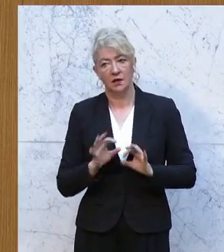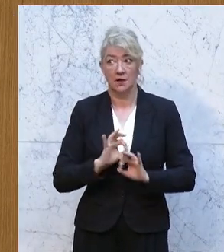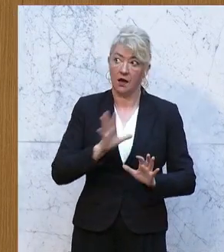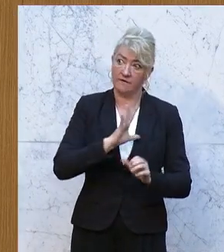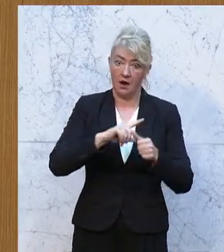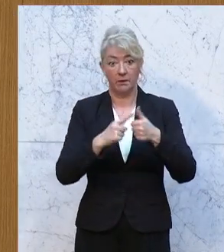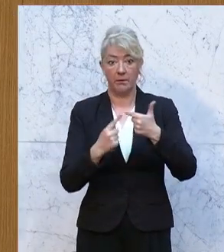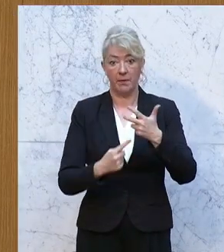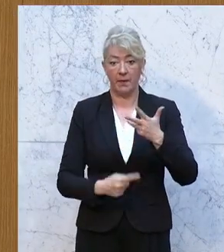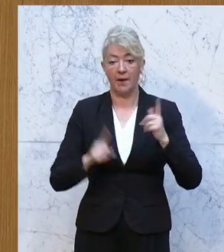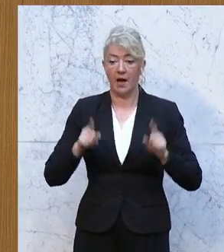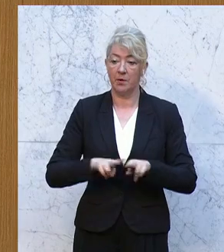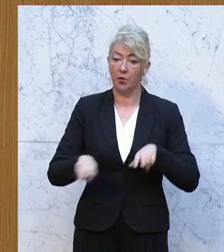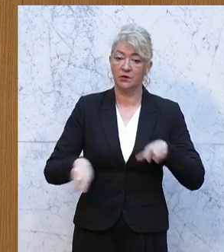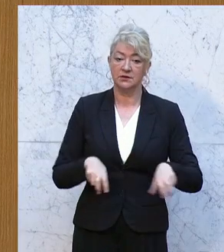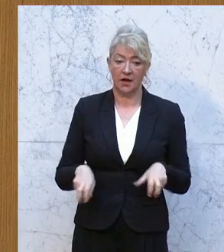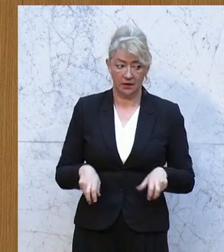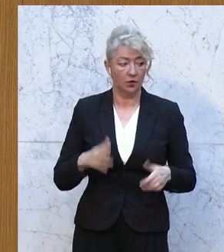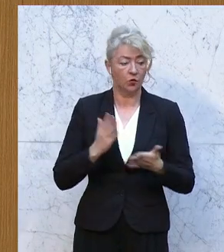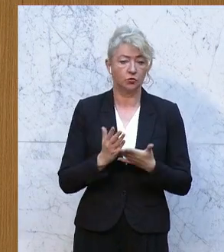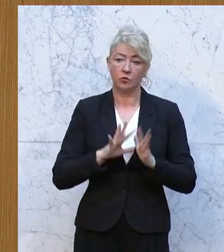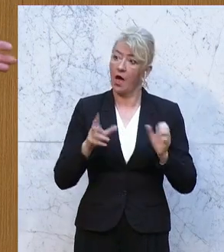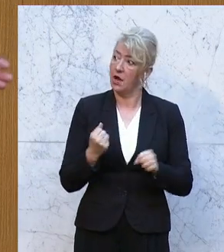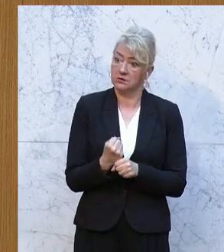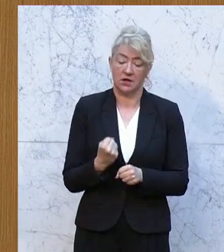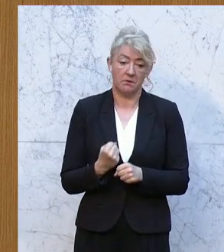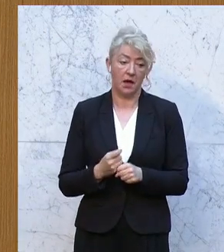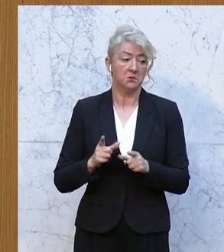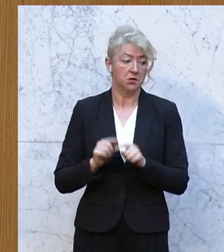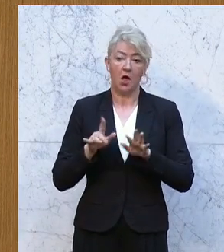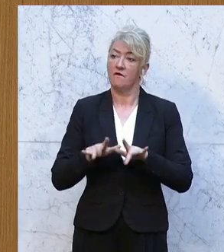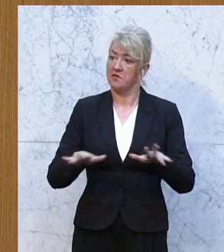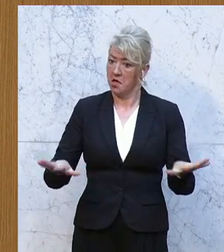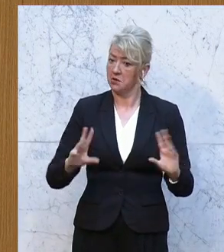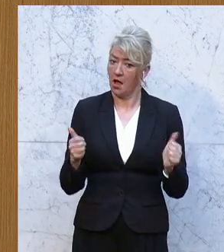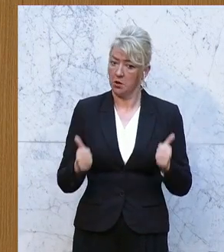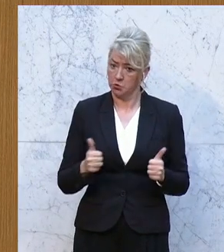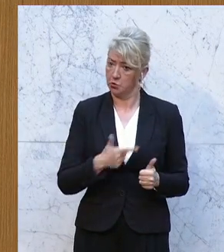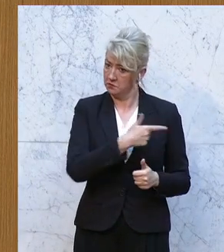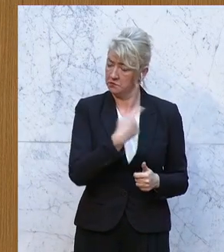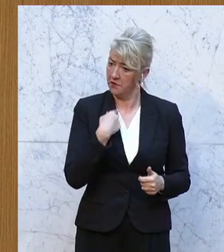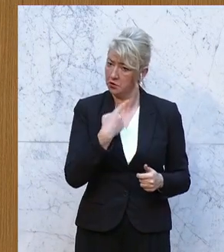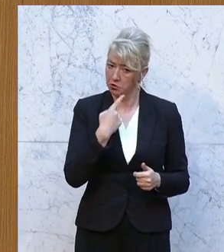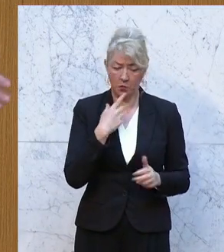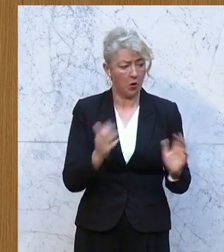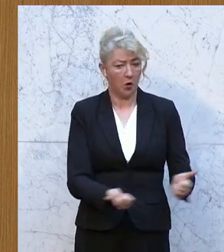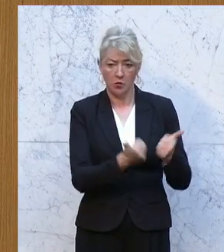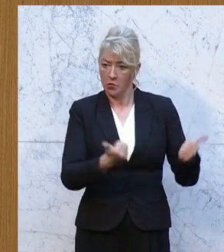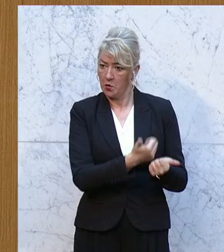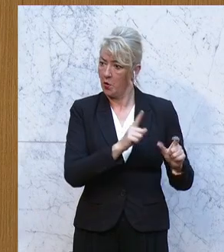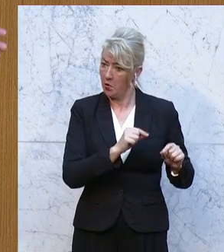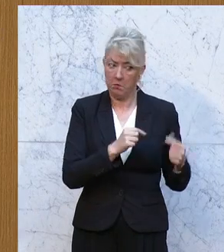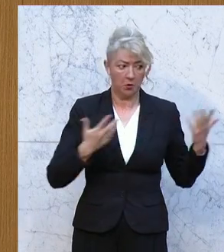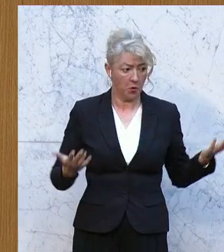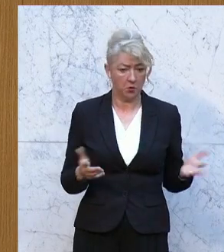ist. Aber die Bundesregierung hat ja jetzt eh alles unternommen und das wirkt jetzt alles, hat er dann in seinem Schlusssatz gesagt. Grandios, das heißt, wir können